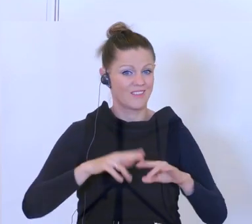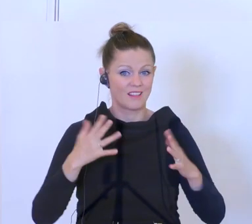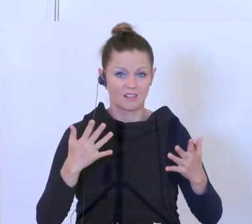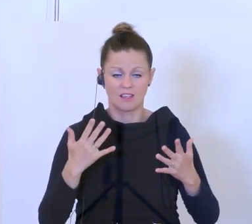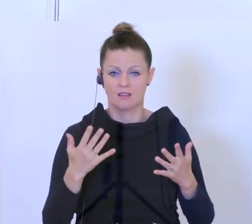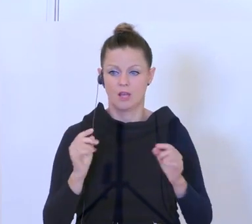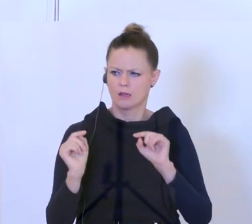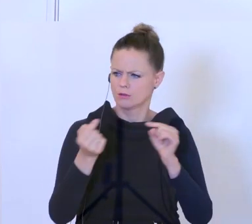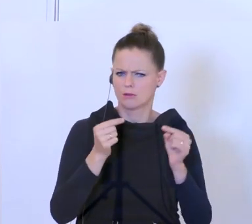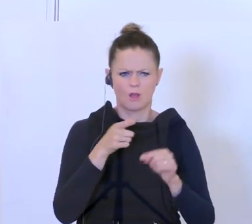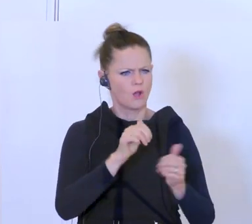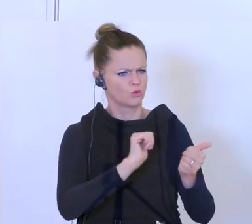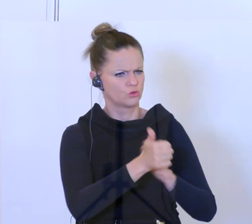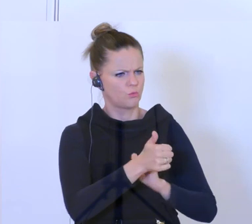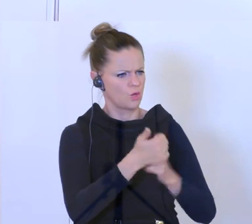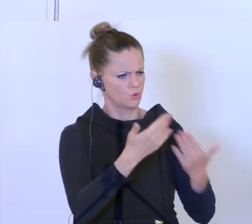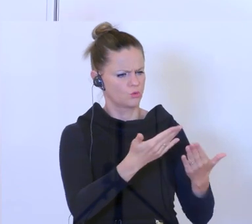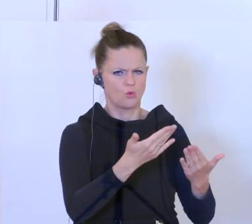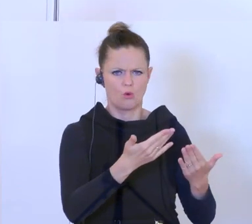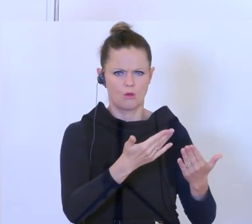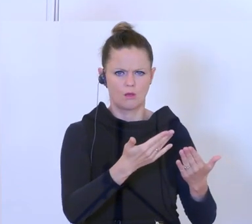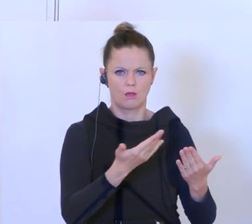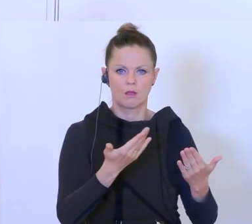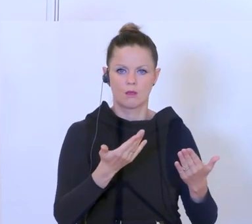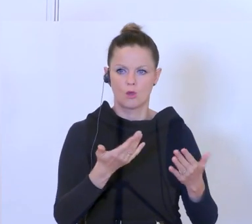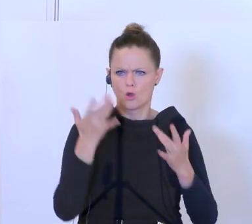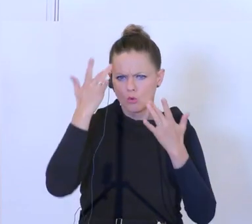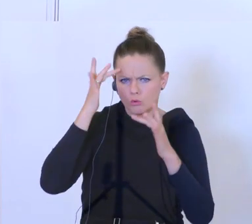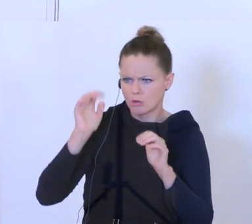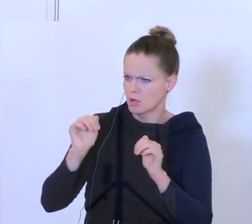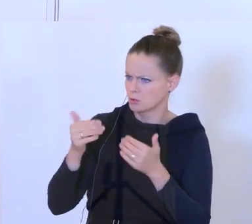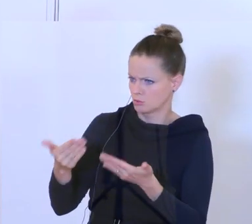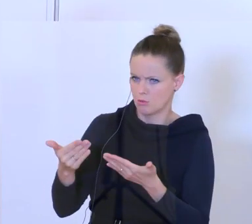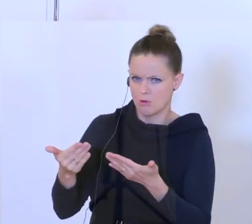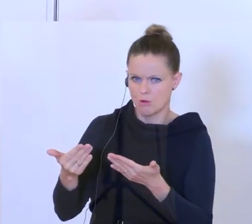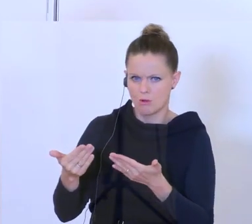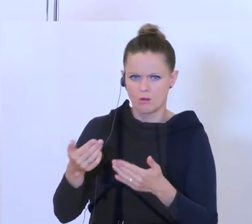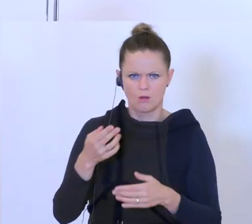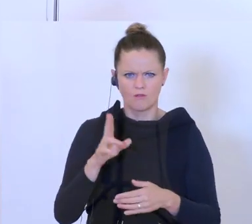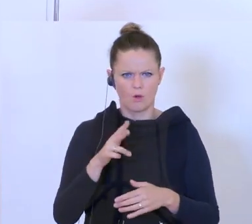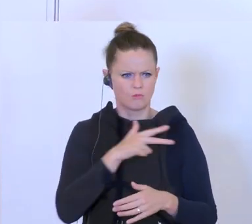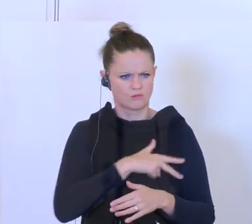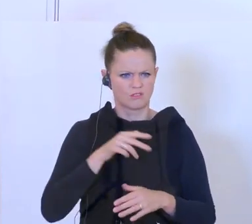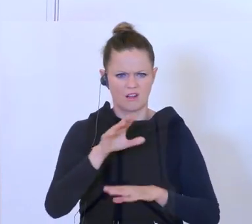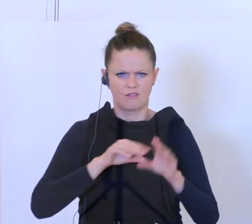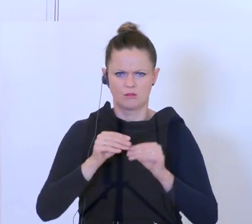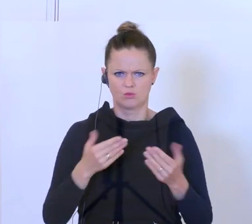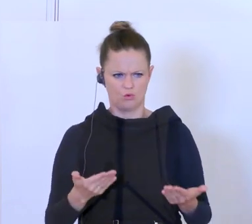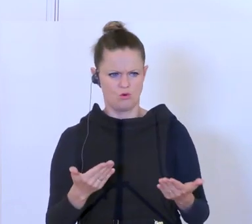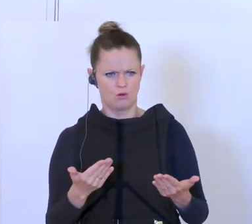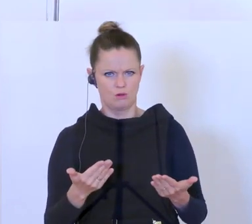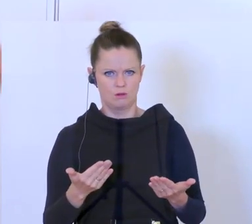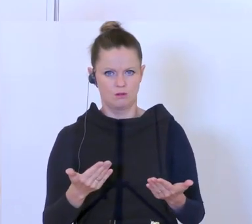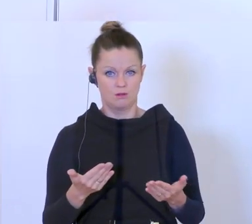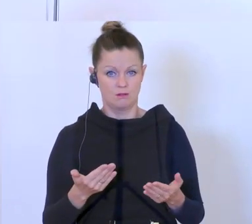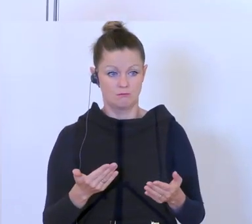Debatte ja, warum ist es im Sport genau so, warum es ist in der Kultur genau so und warum ist es bei den Sozialvereinen genau so. Und